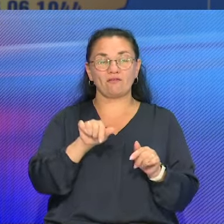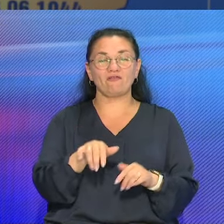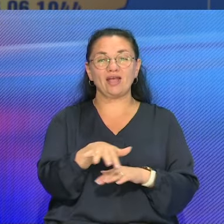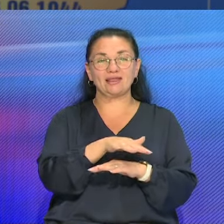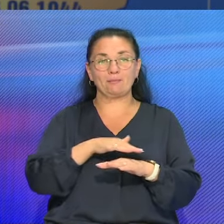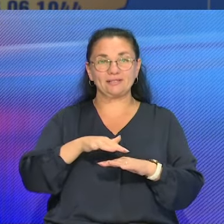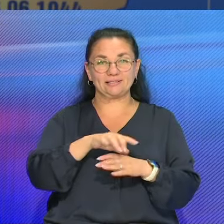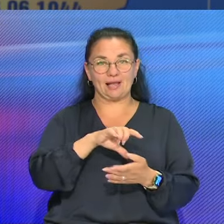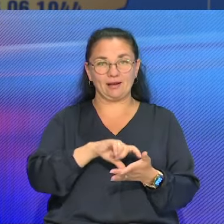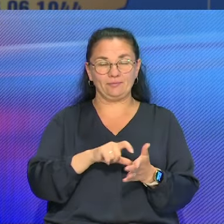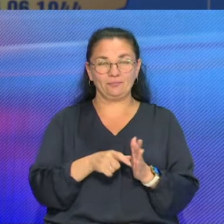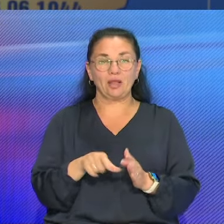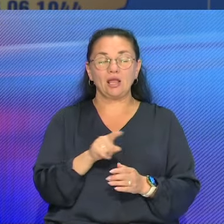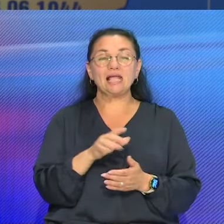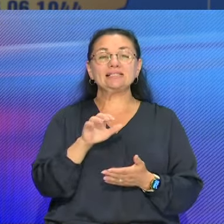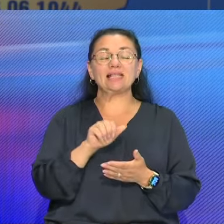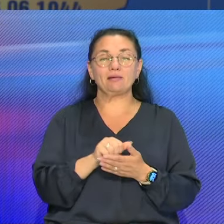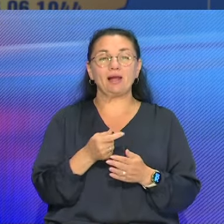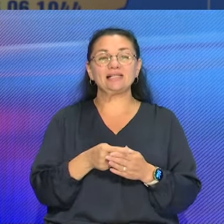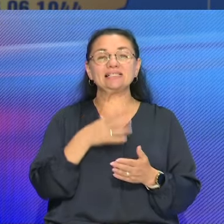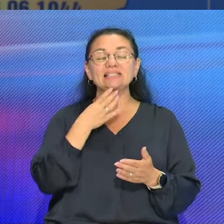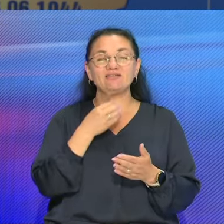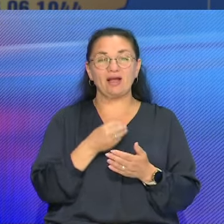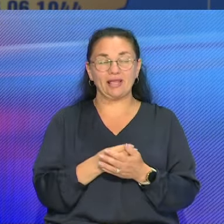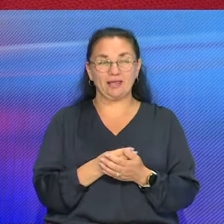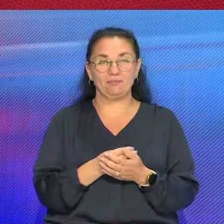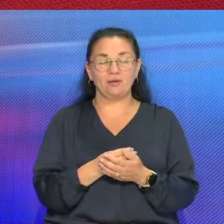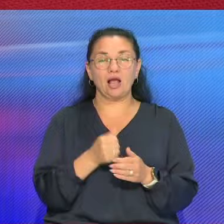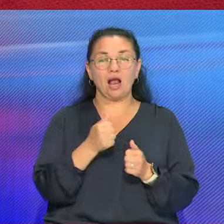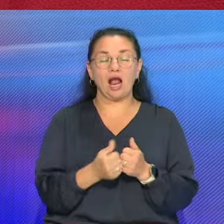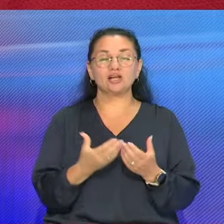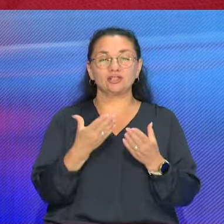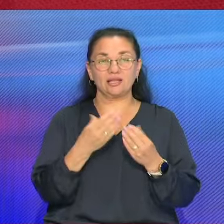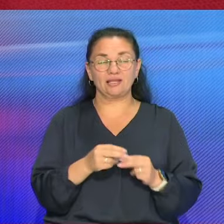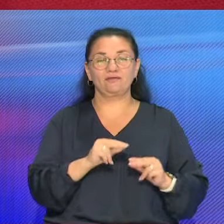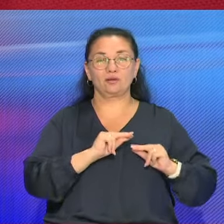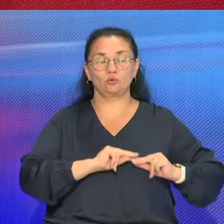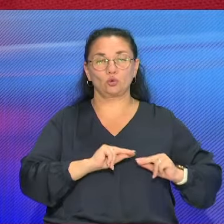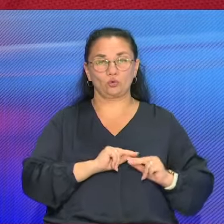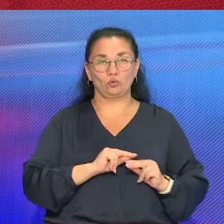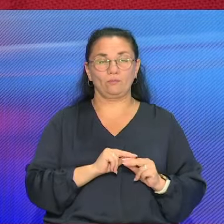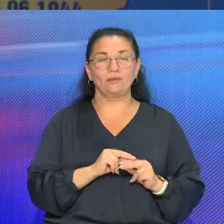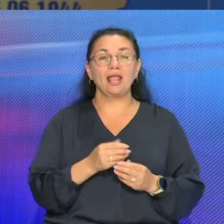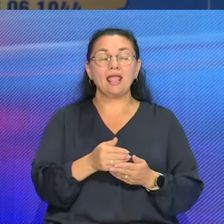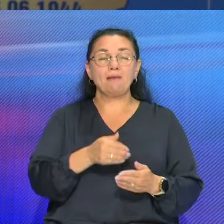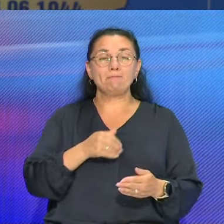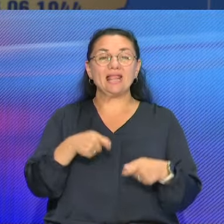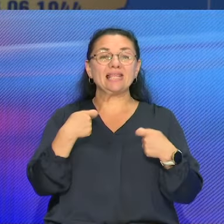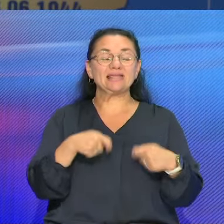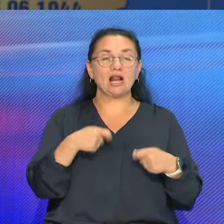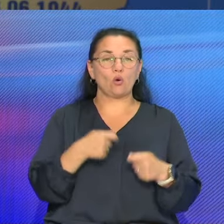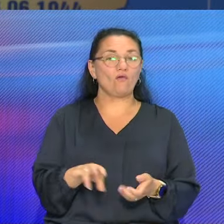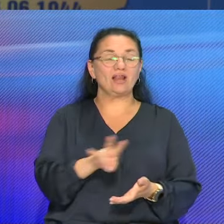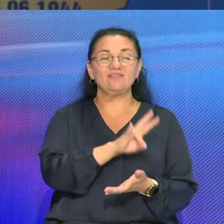производства занимается сегодня своим ежедневным кропотливым трудом. Перед торговлей всегда стоят очень